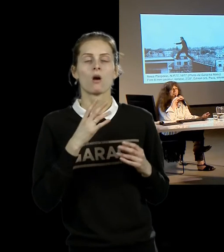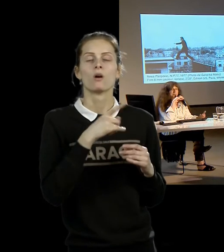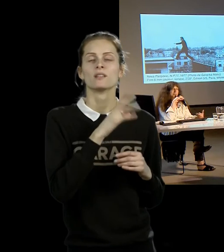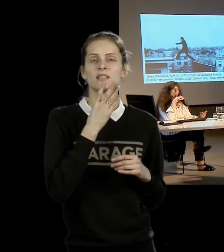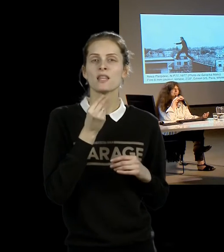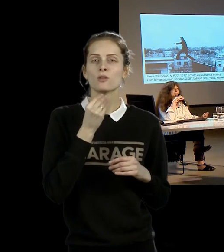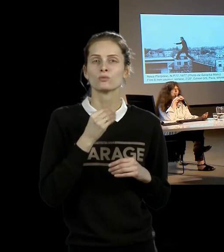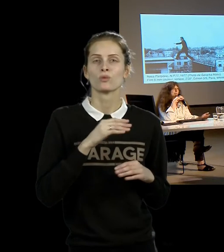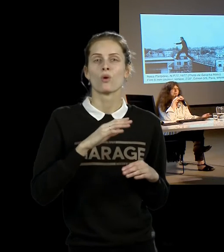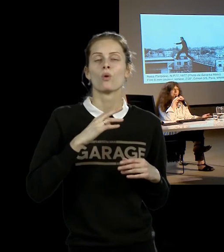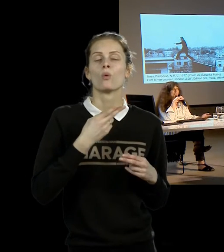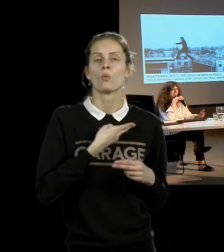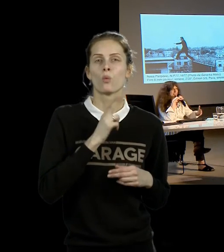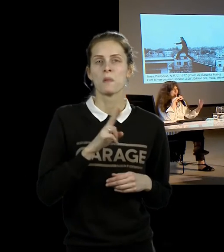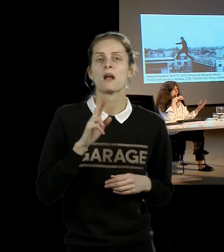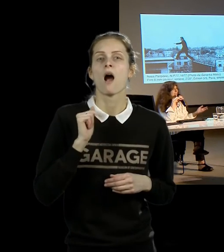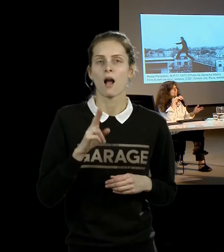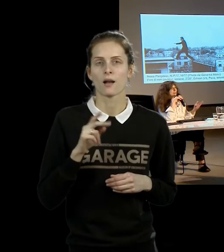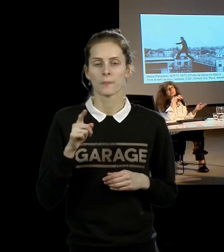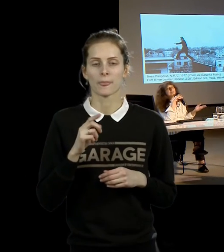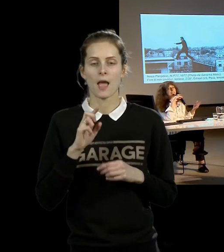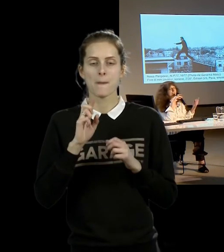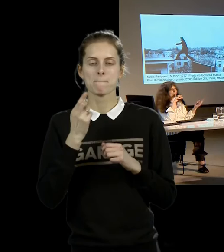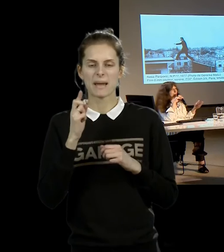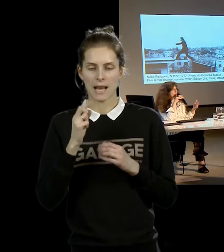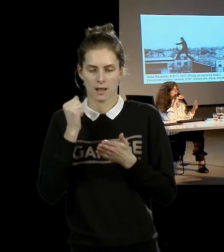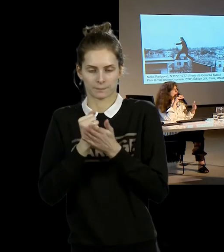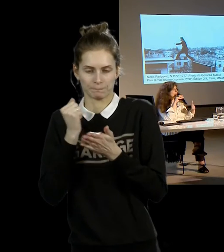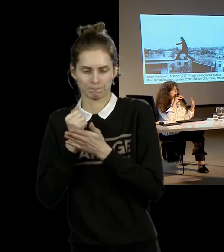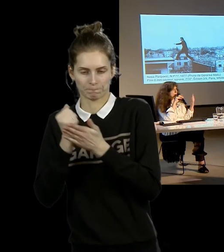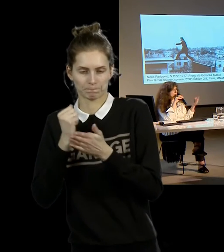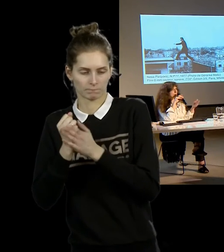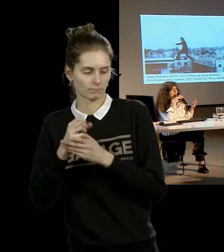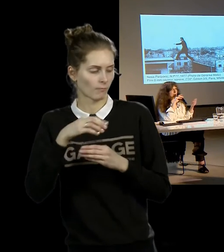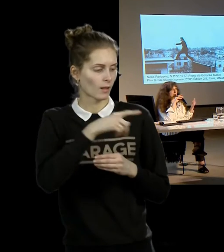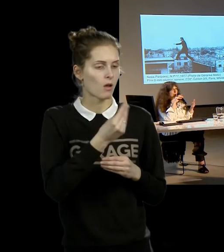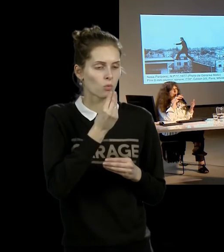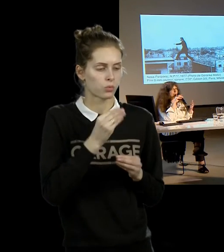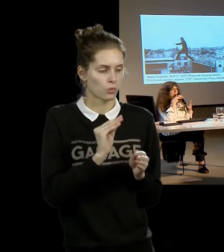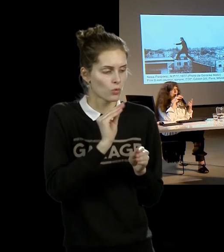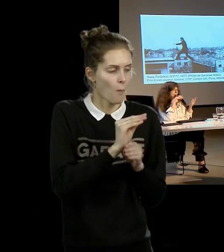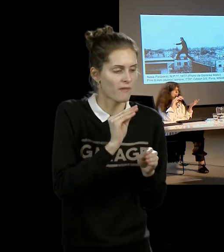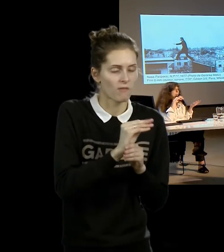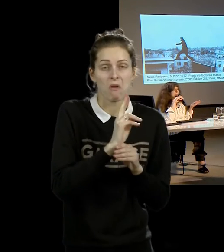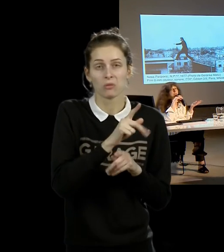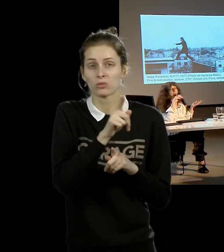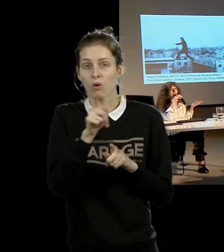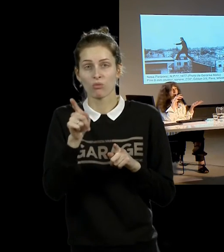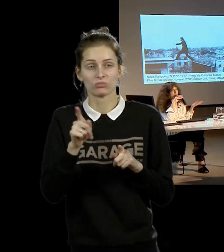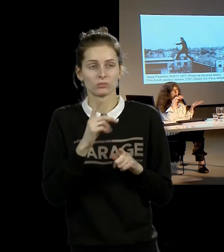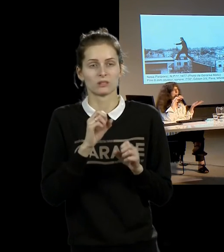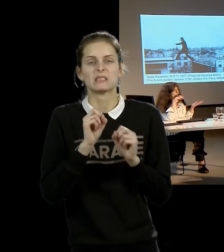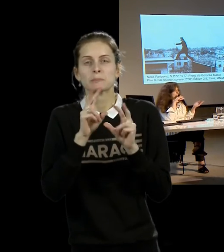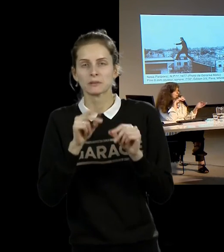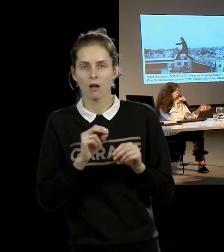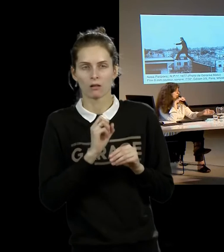убить, такой экзотичный, но опять-таки это более-менее апокрифическая история. Он погиб в 30-е годы и погиб или